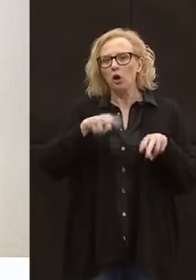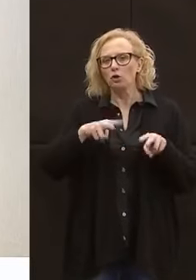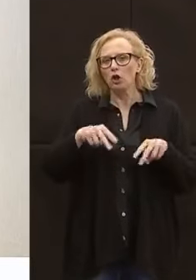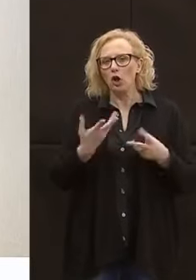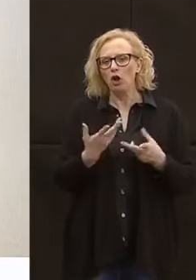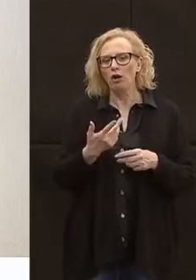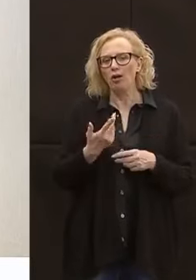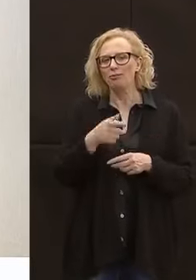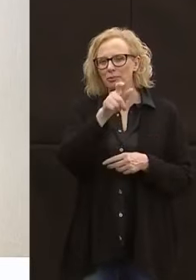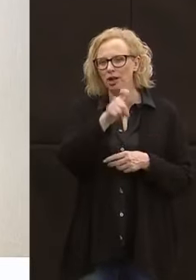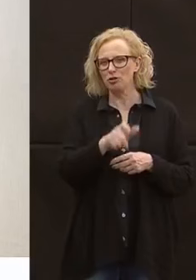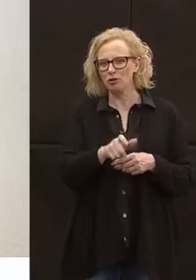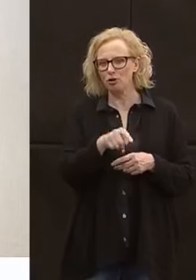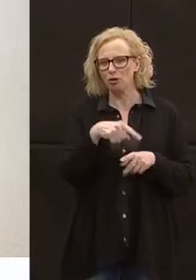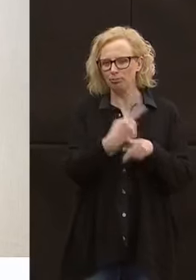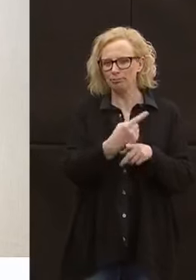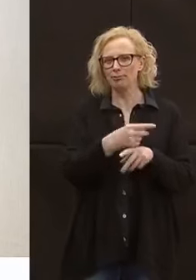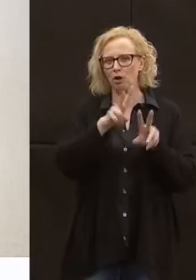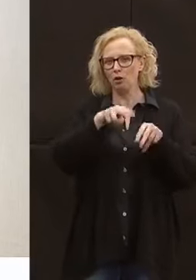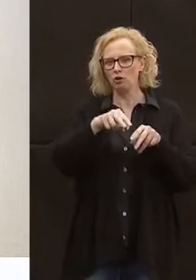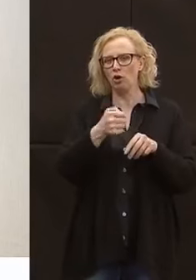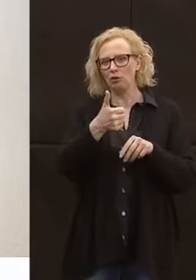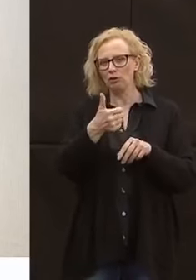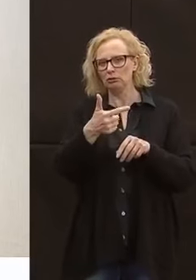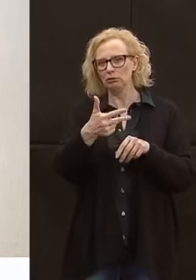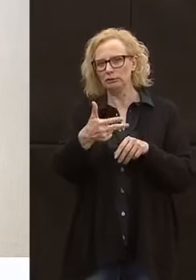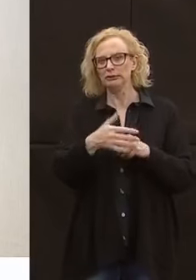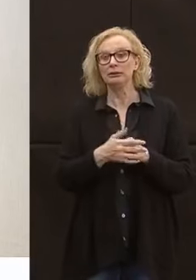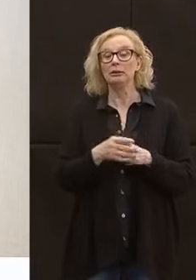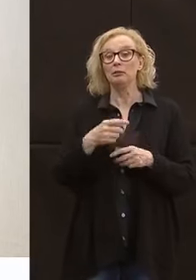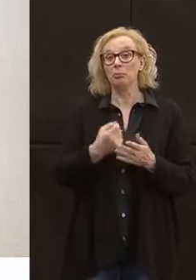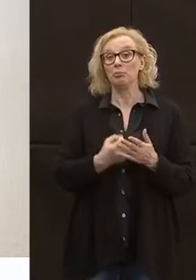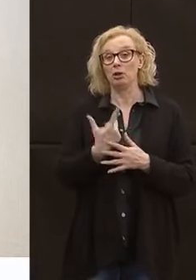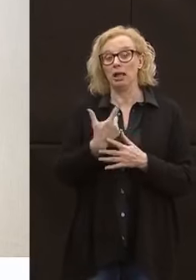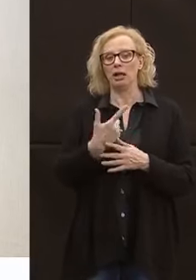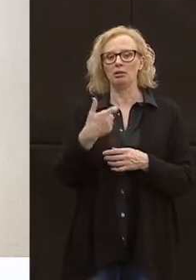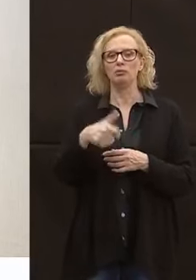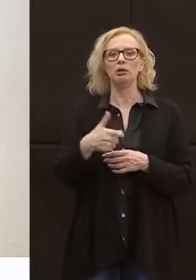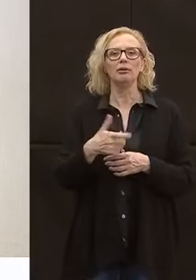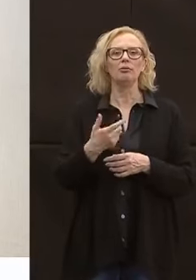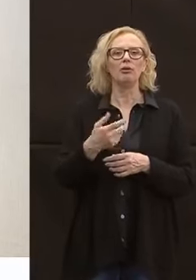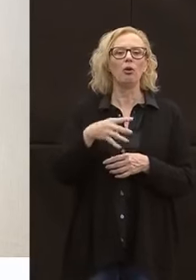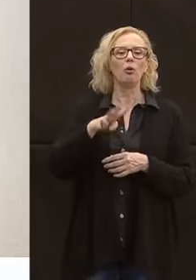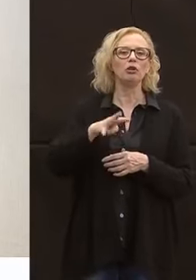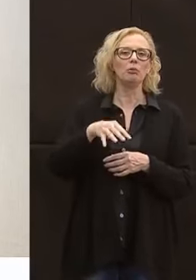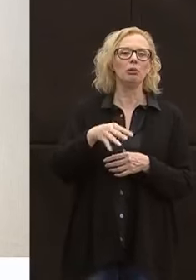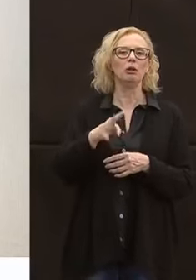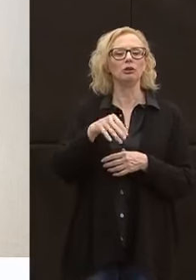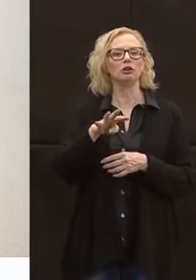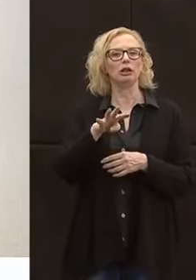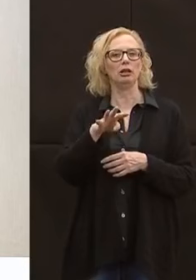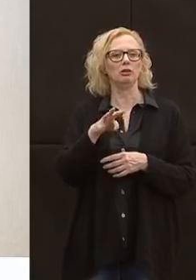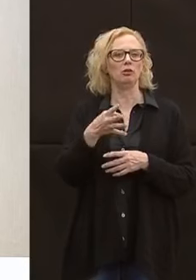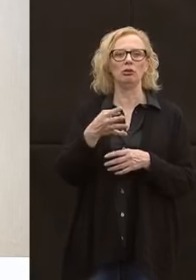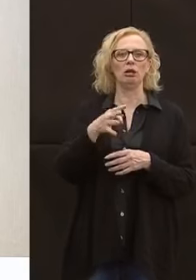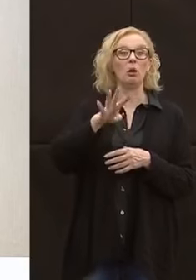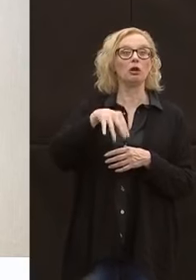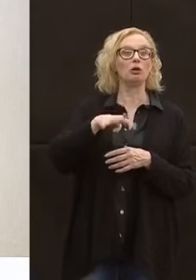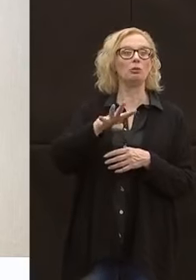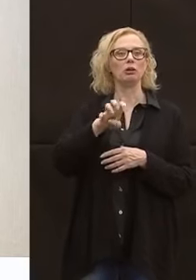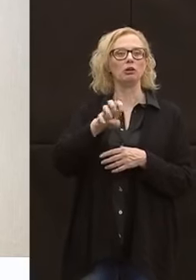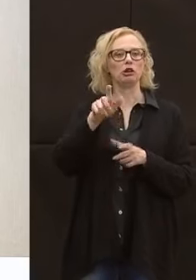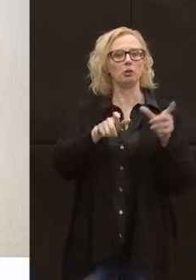stessa persona, che è un numero secondo me significativo a fronte di 4.000-4.500 ospiti che sono